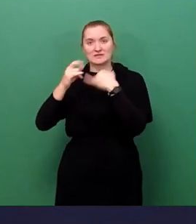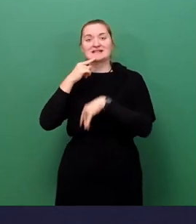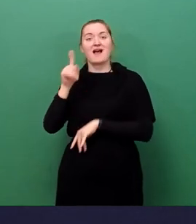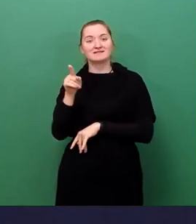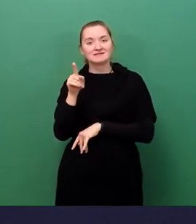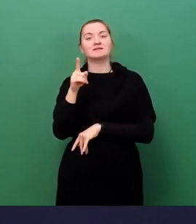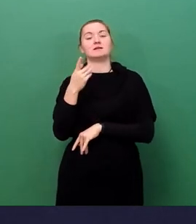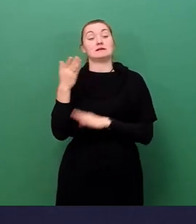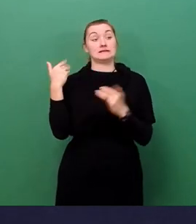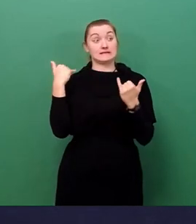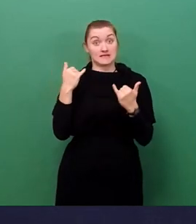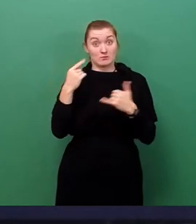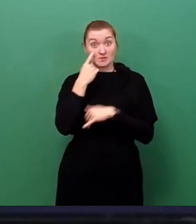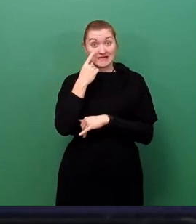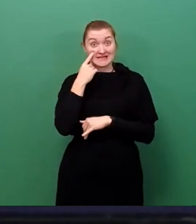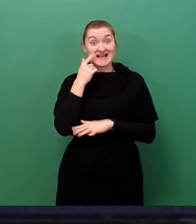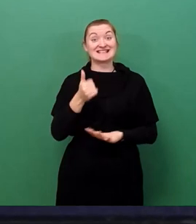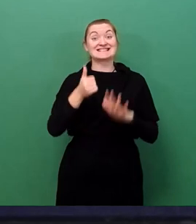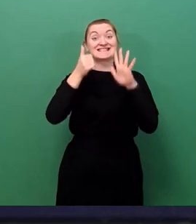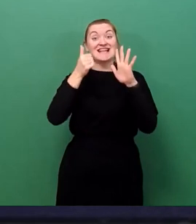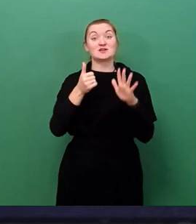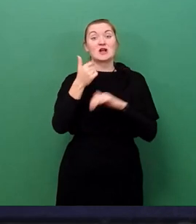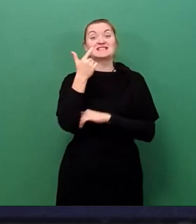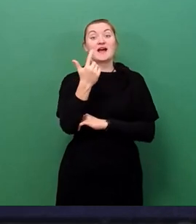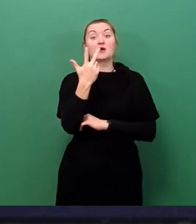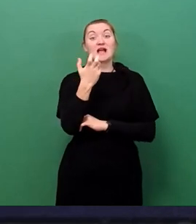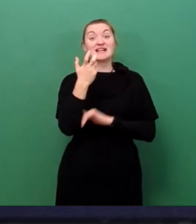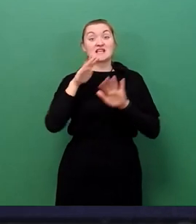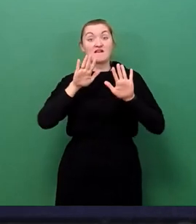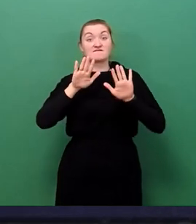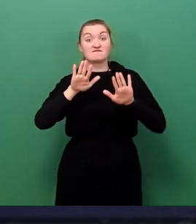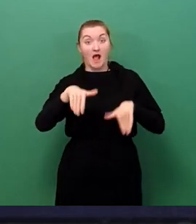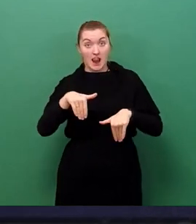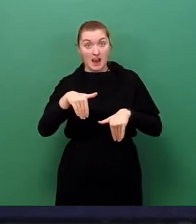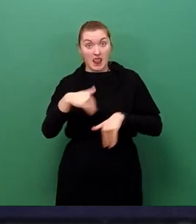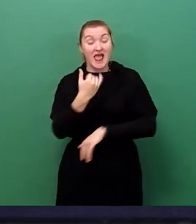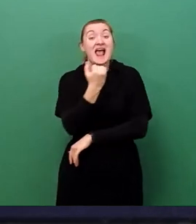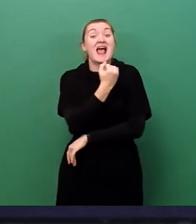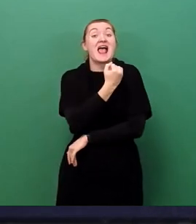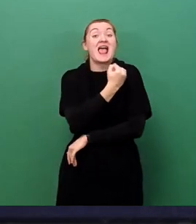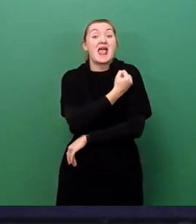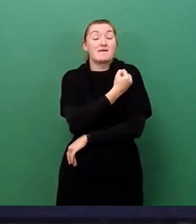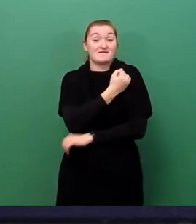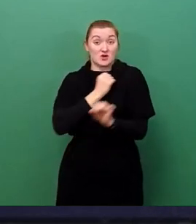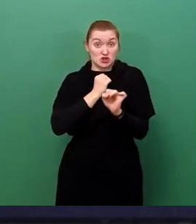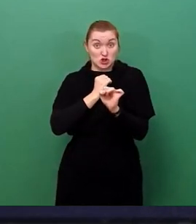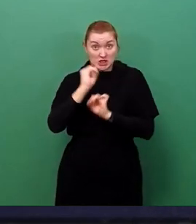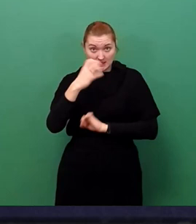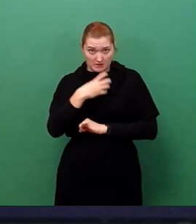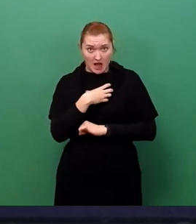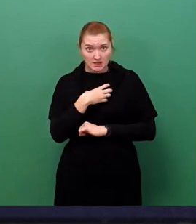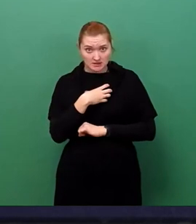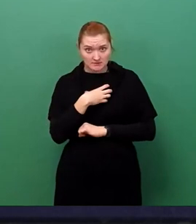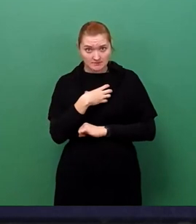632 Fälle mit einem Impfdurchbruch bekannt. Stand gestern